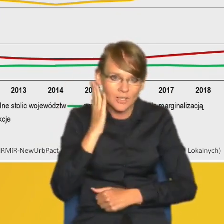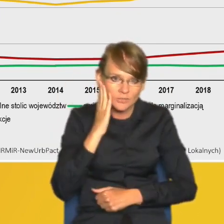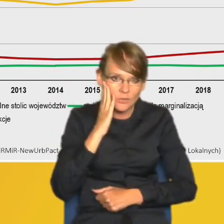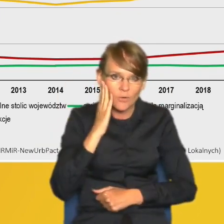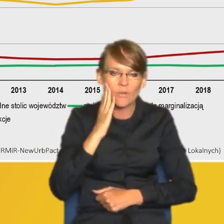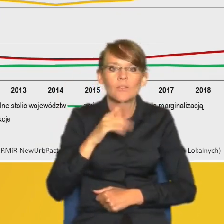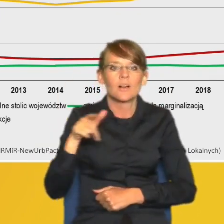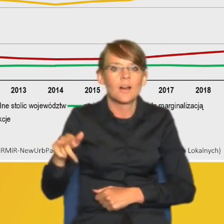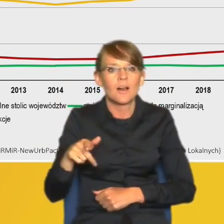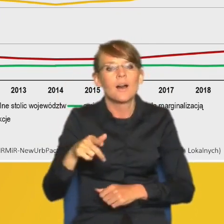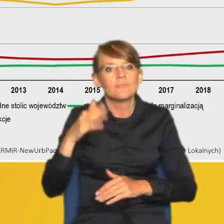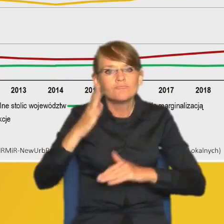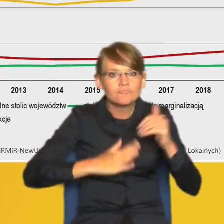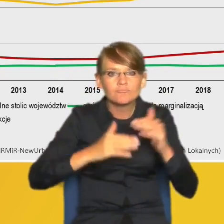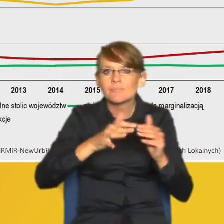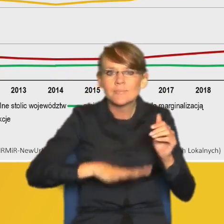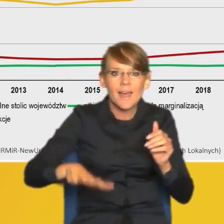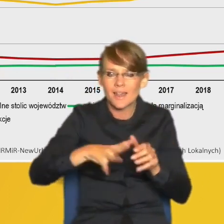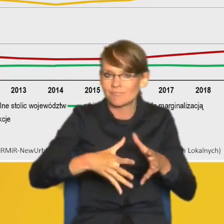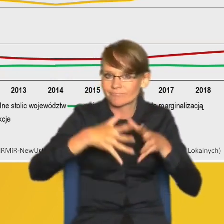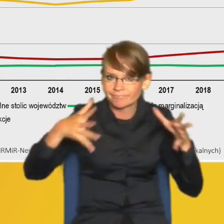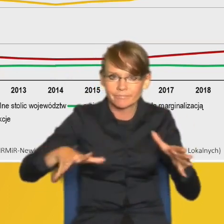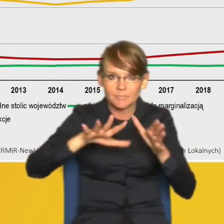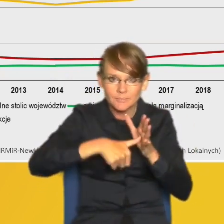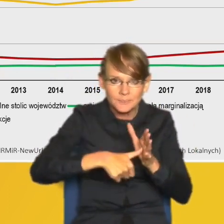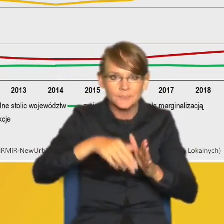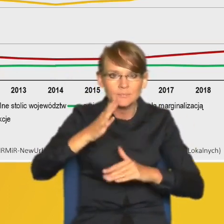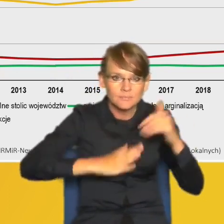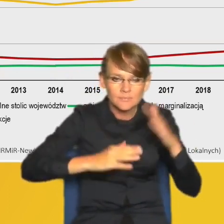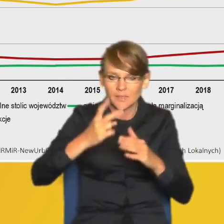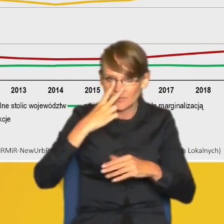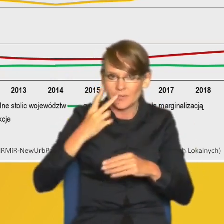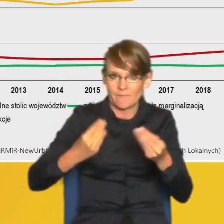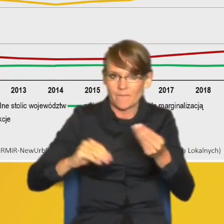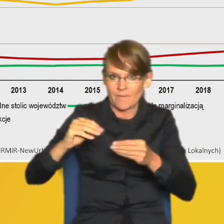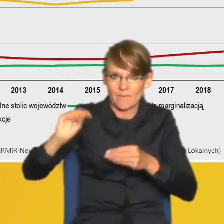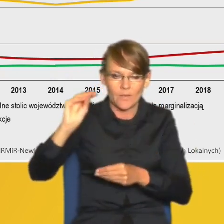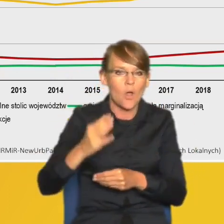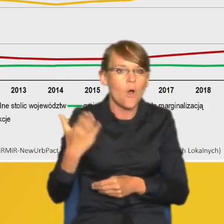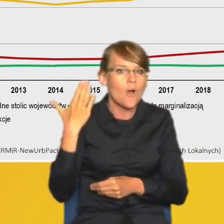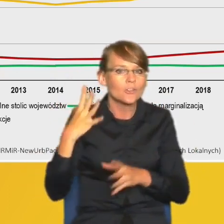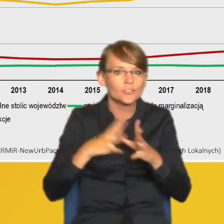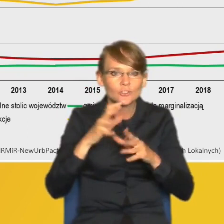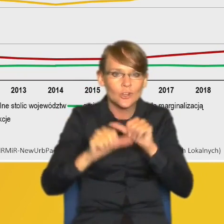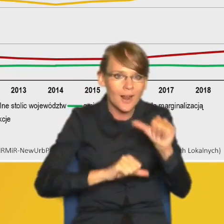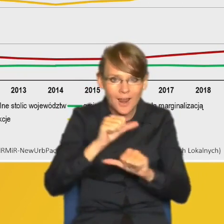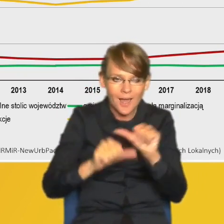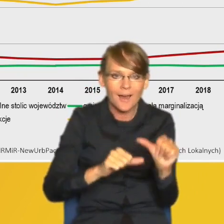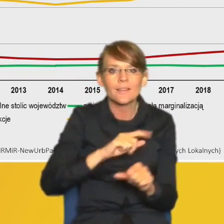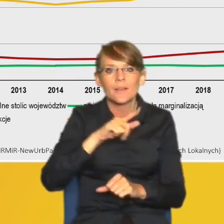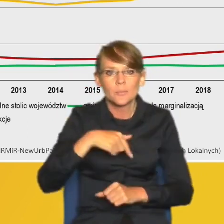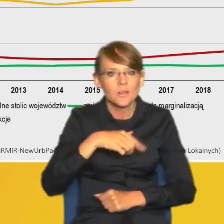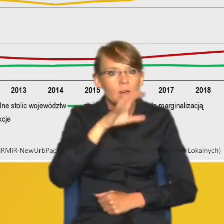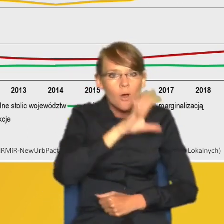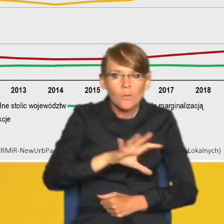metropoliach wykazują tendencję do pogłębiania. W ciągu ostatnich 10 lat obserwujemy